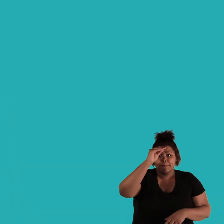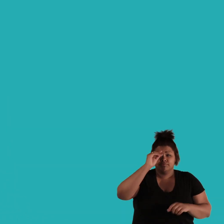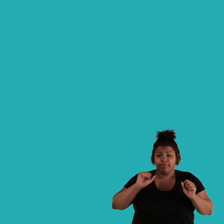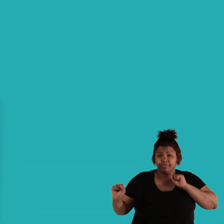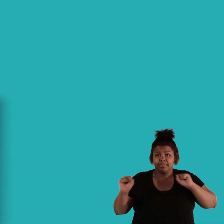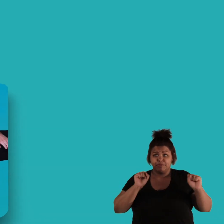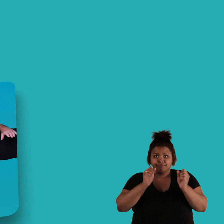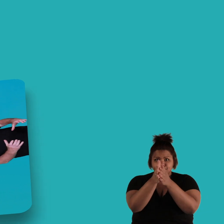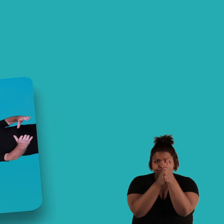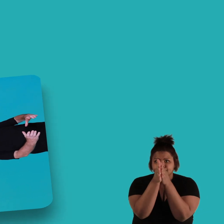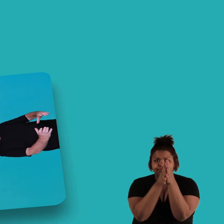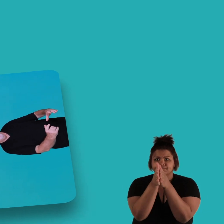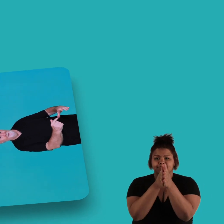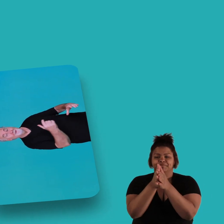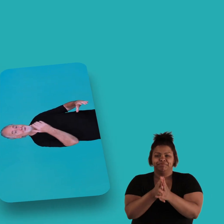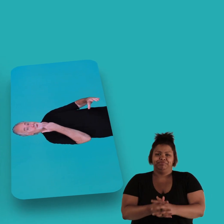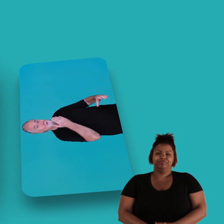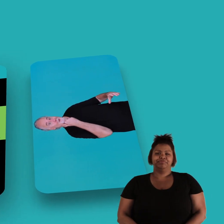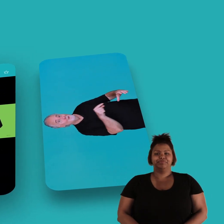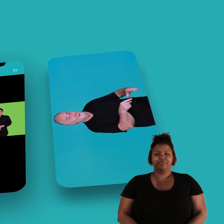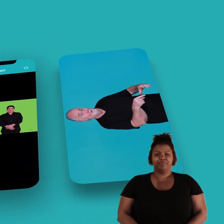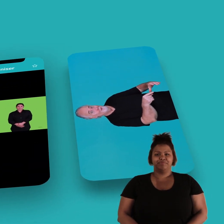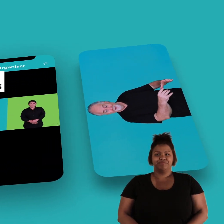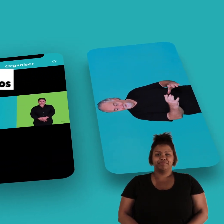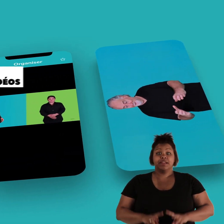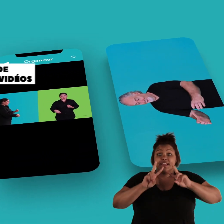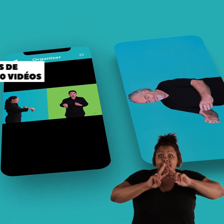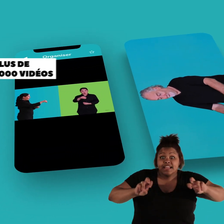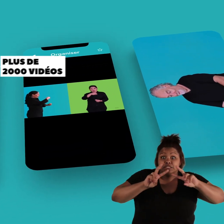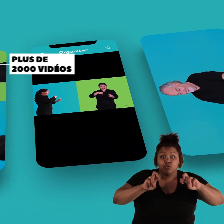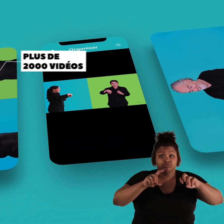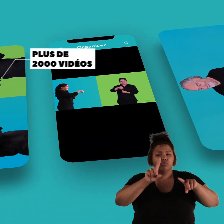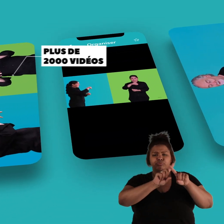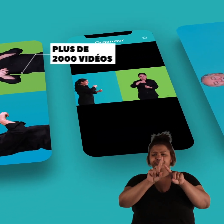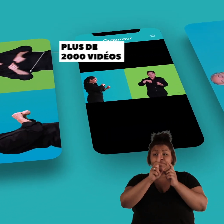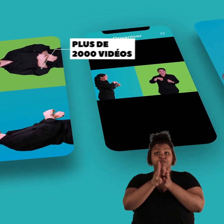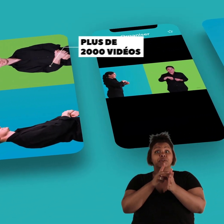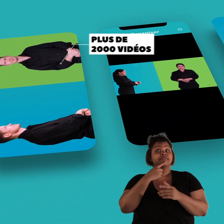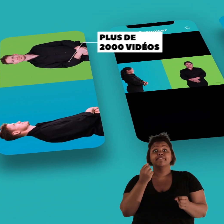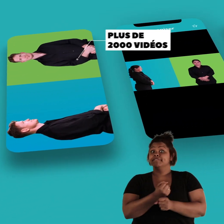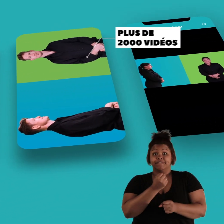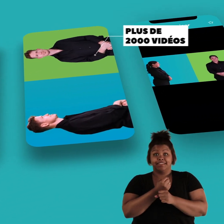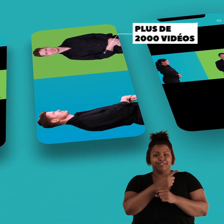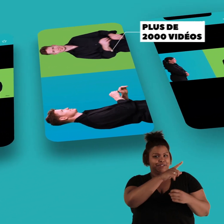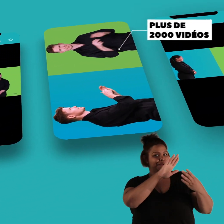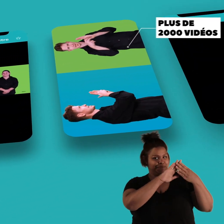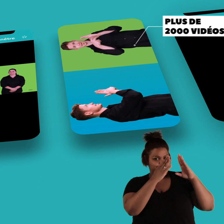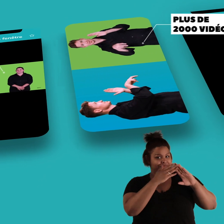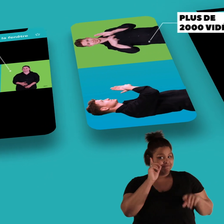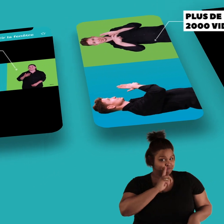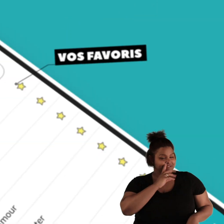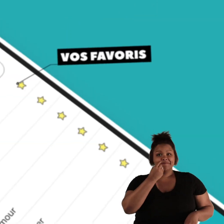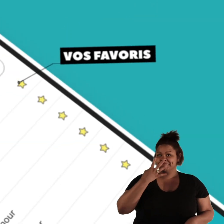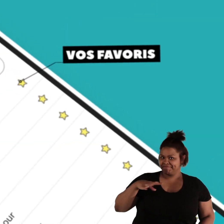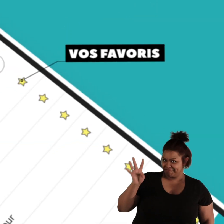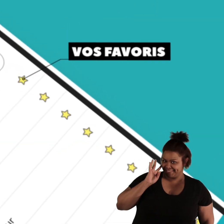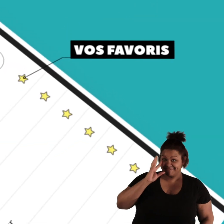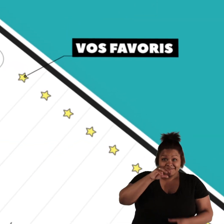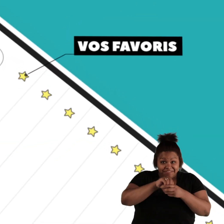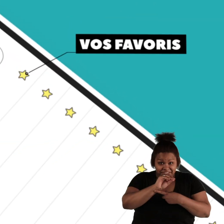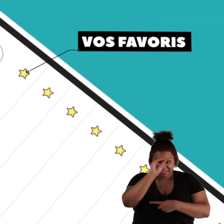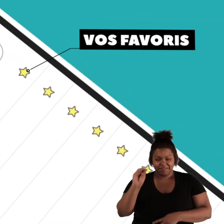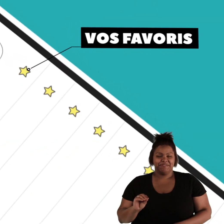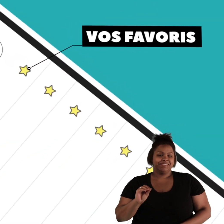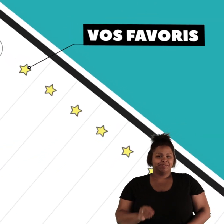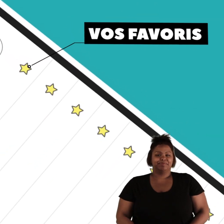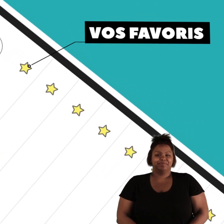stimulant. Explorez les nombreuses vidéos réalisées par la Communauté sourde et malentendants d'Ottawa et sauvegardez-les dans votre liste